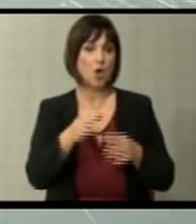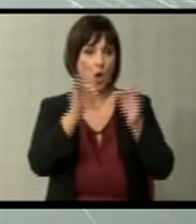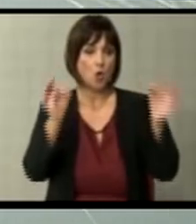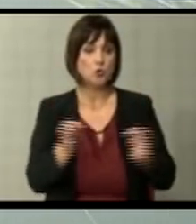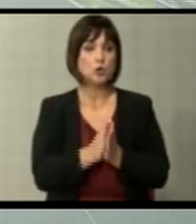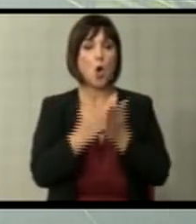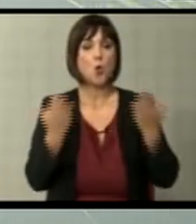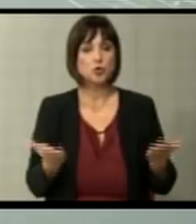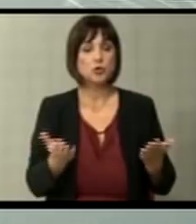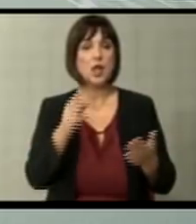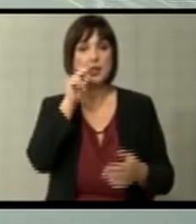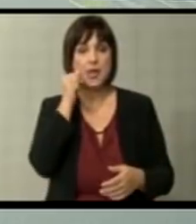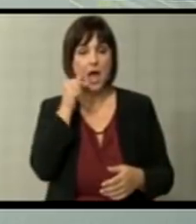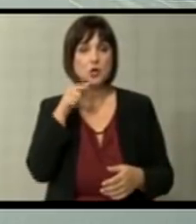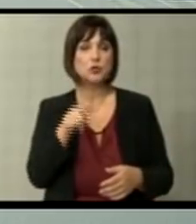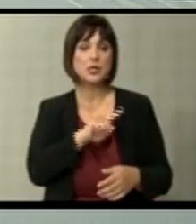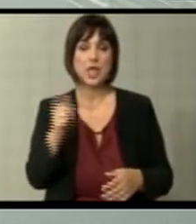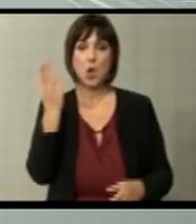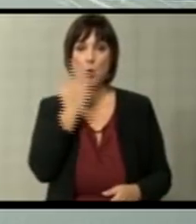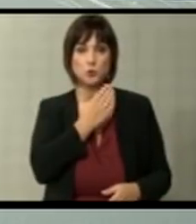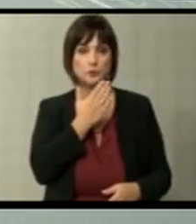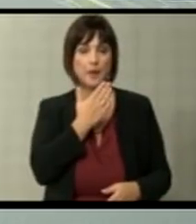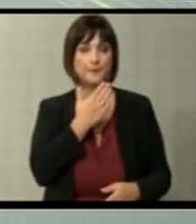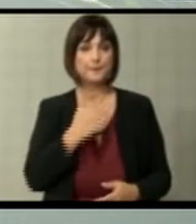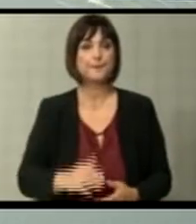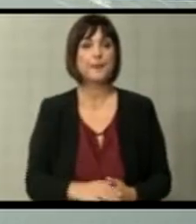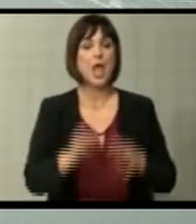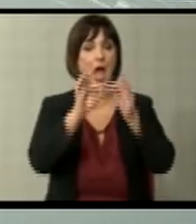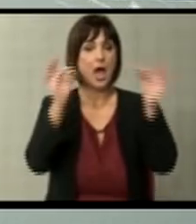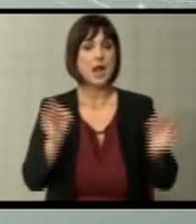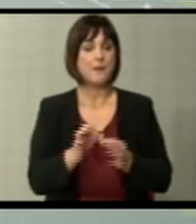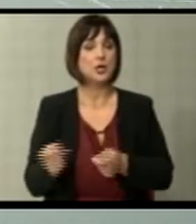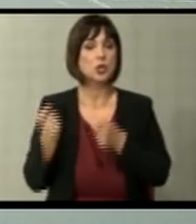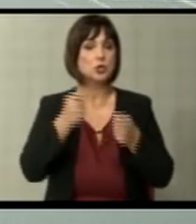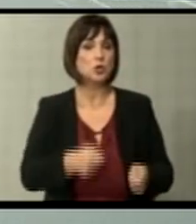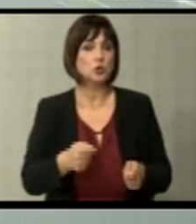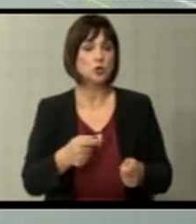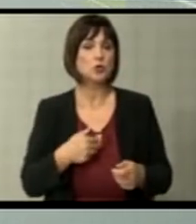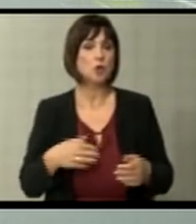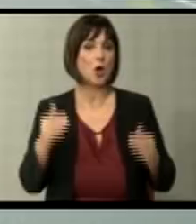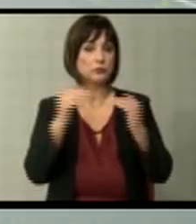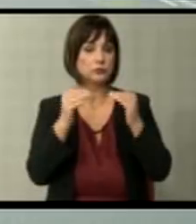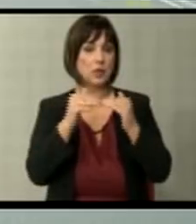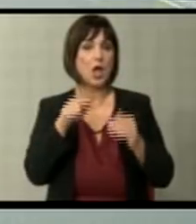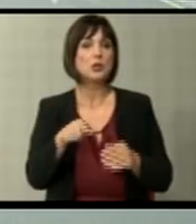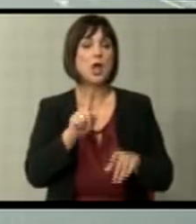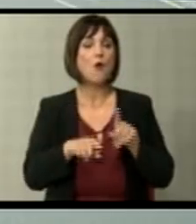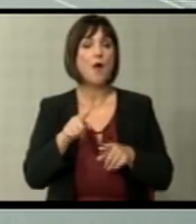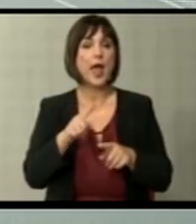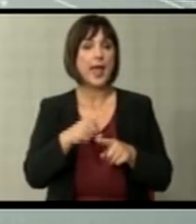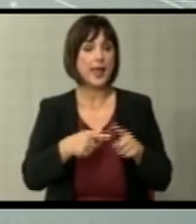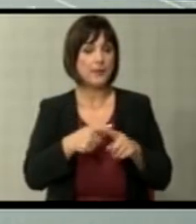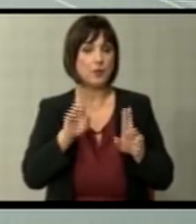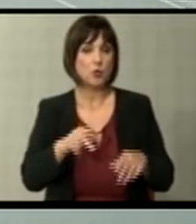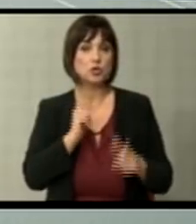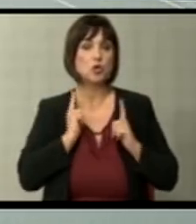на учебниците во однос на малцинствата, меѓутоа не успе. Рамката се носи со консензус, така да повторно некои елементи може да